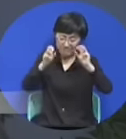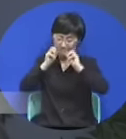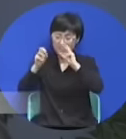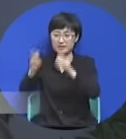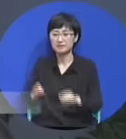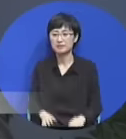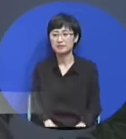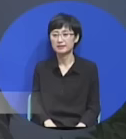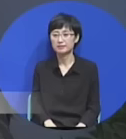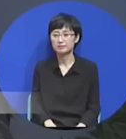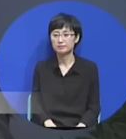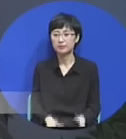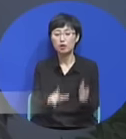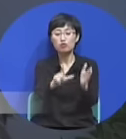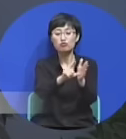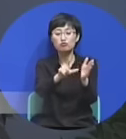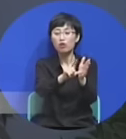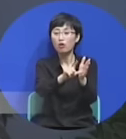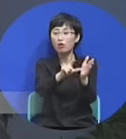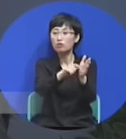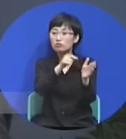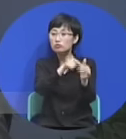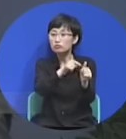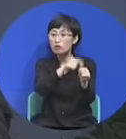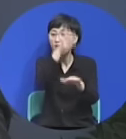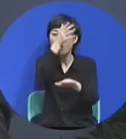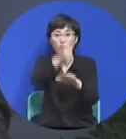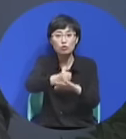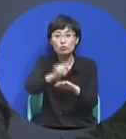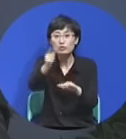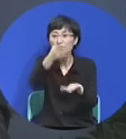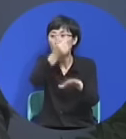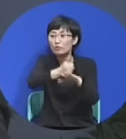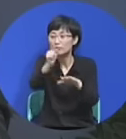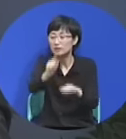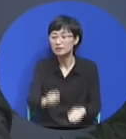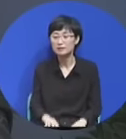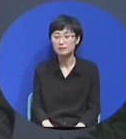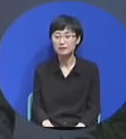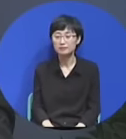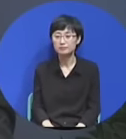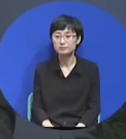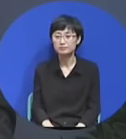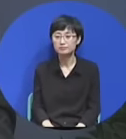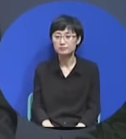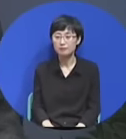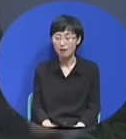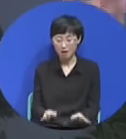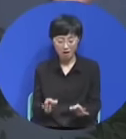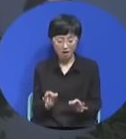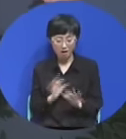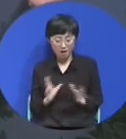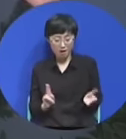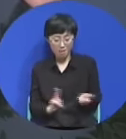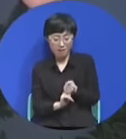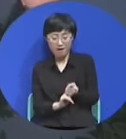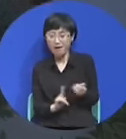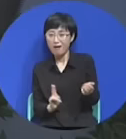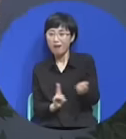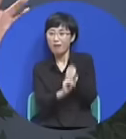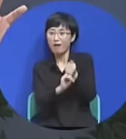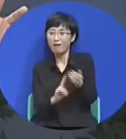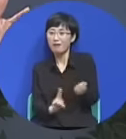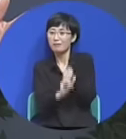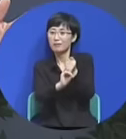마틴 마틴 루트는 어떻게 되었습니까? 여러분 아시지 않습니까? 어마어마한 일이 벌어진 겁니다. 그 막강한